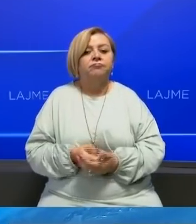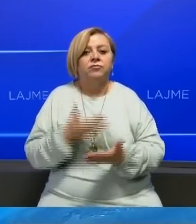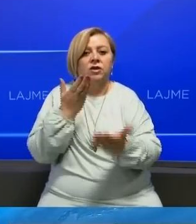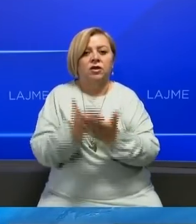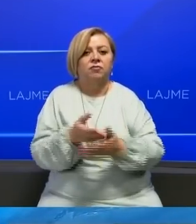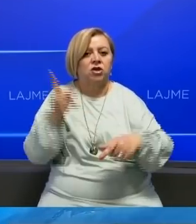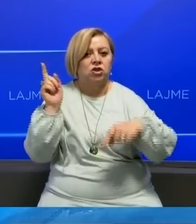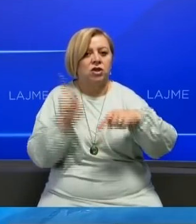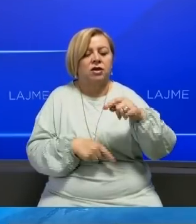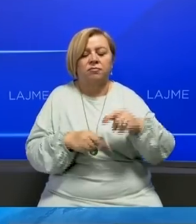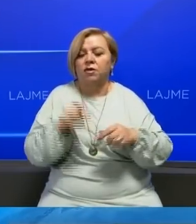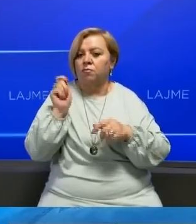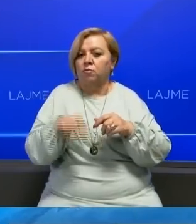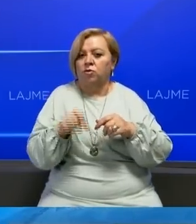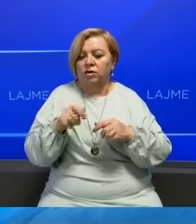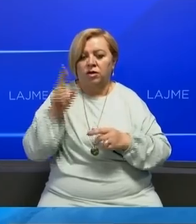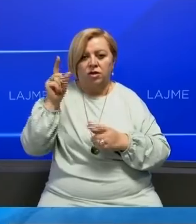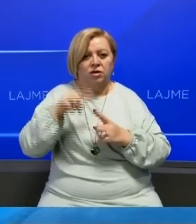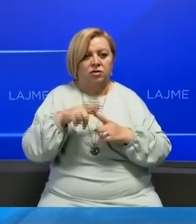shkarkimi bordit të rëtë kësë.